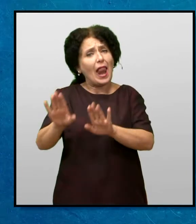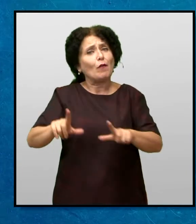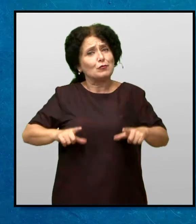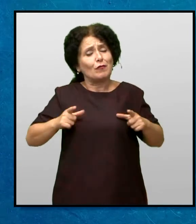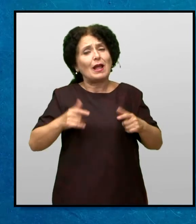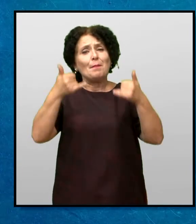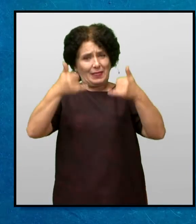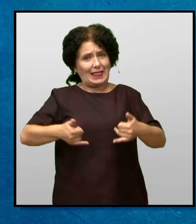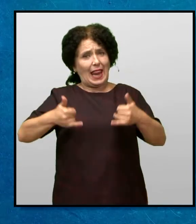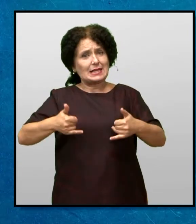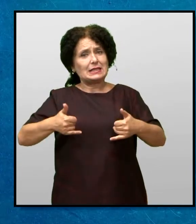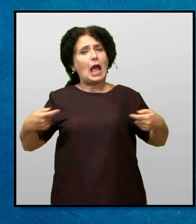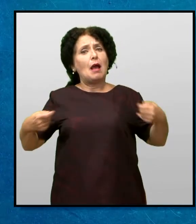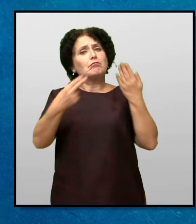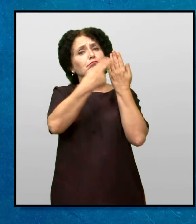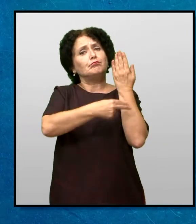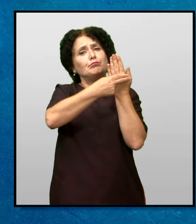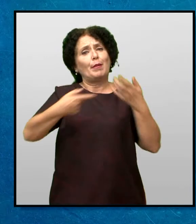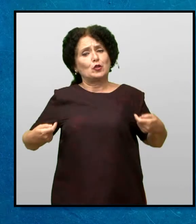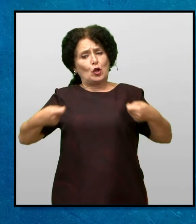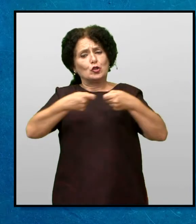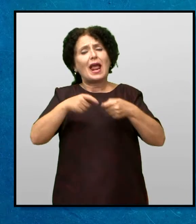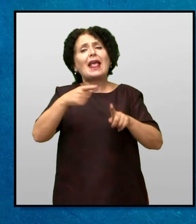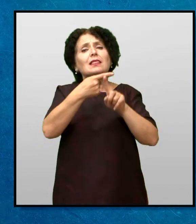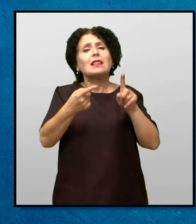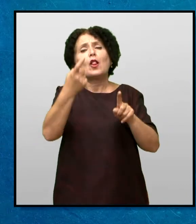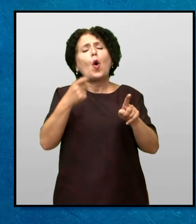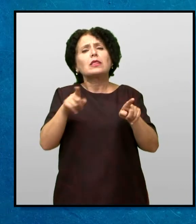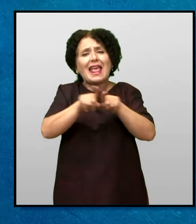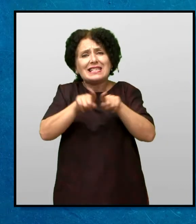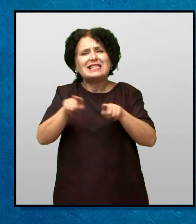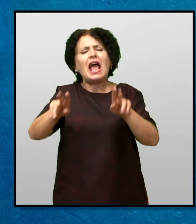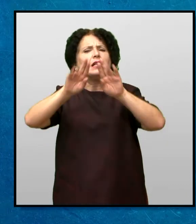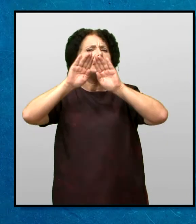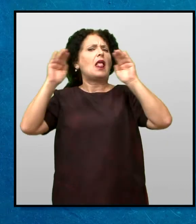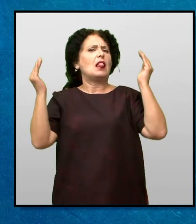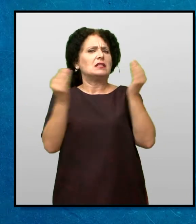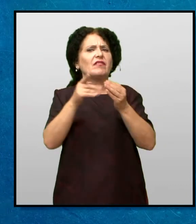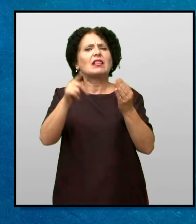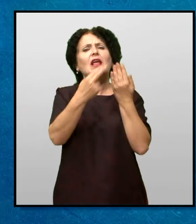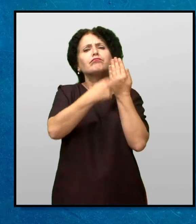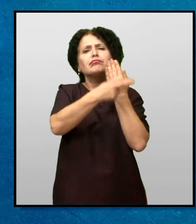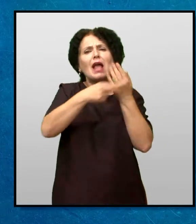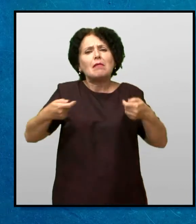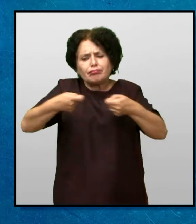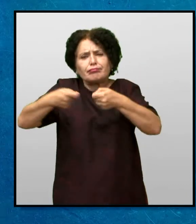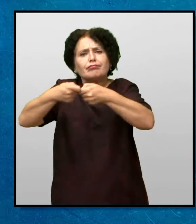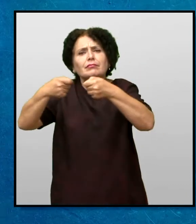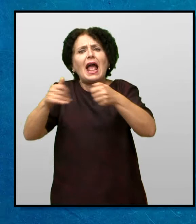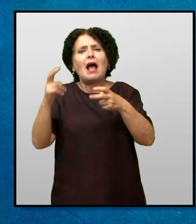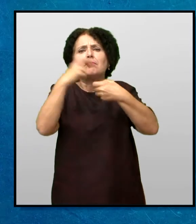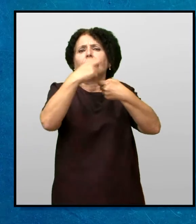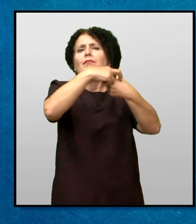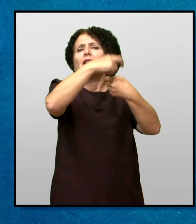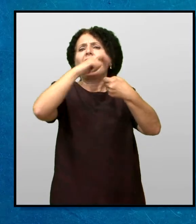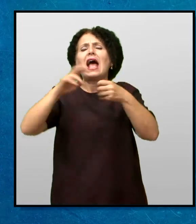Денес Библијското Сдруженије Е дел од цело семество Библијски Сдруженија во целиот свет Што работат заедно за да